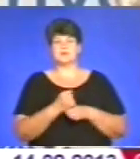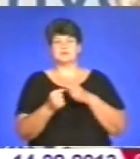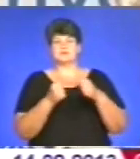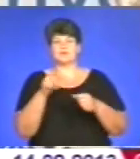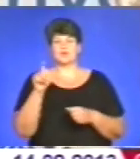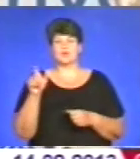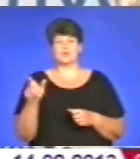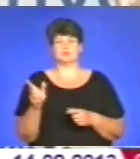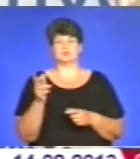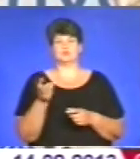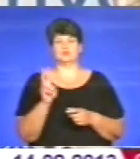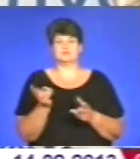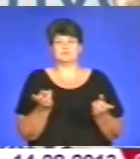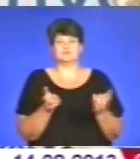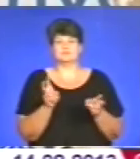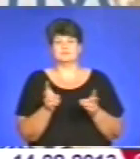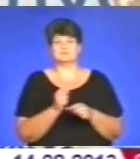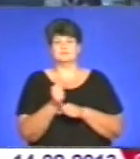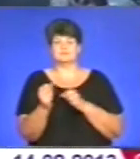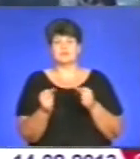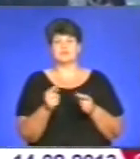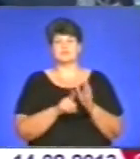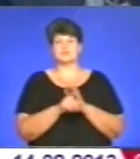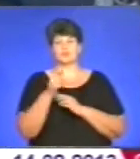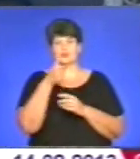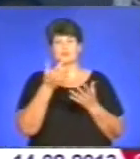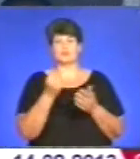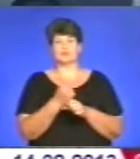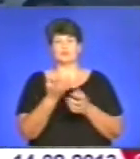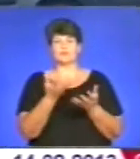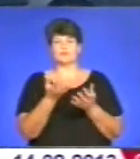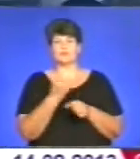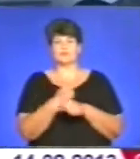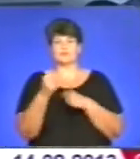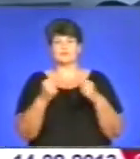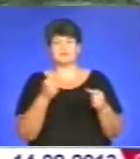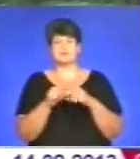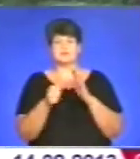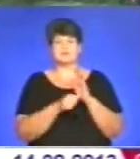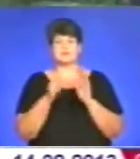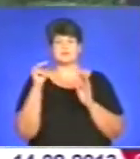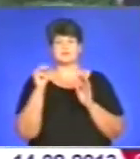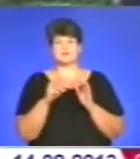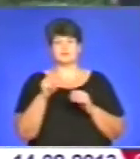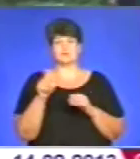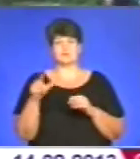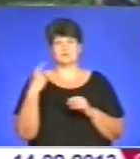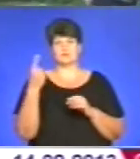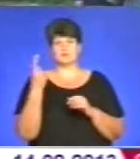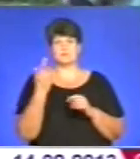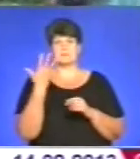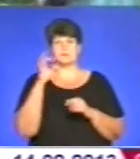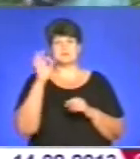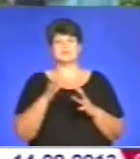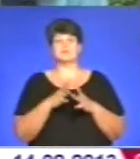кожного, хто до неї звертається. З початку року роботу отримали понад 16,5 тисяч жителів області, що на 5%